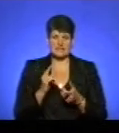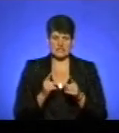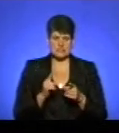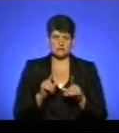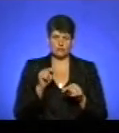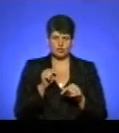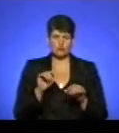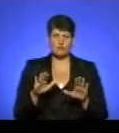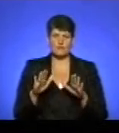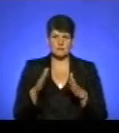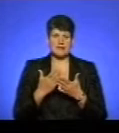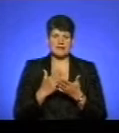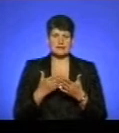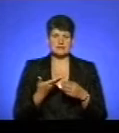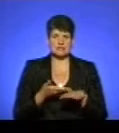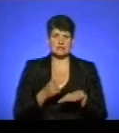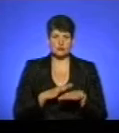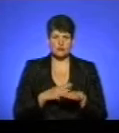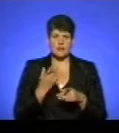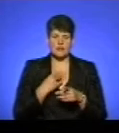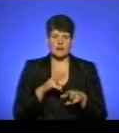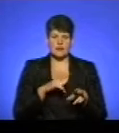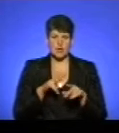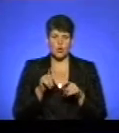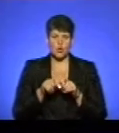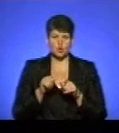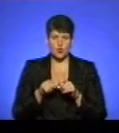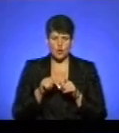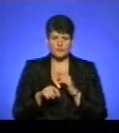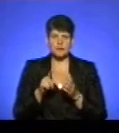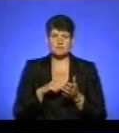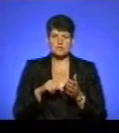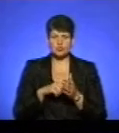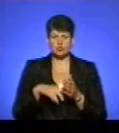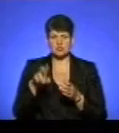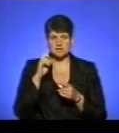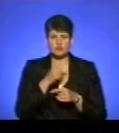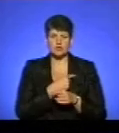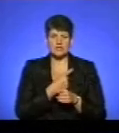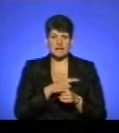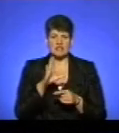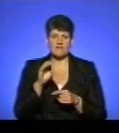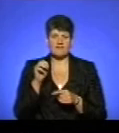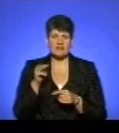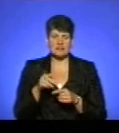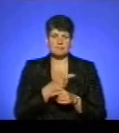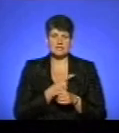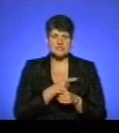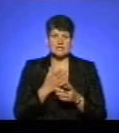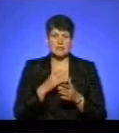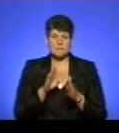є складною, але контрольованою. Міською державною лікарню ветеринарної медицини, яка підпорядкована в